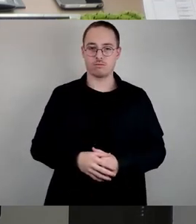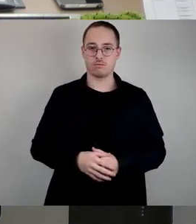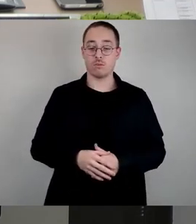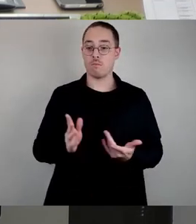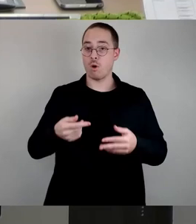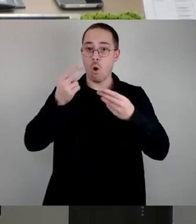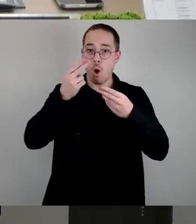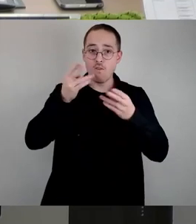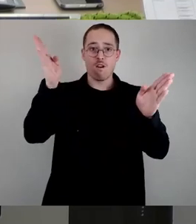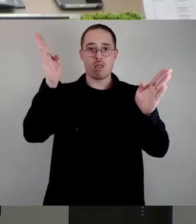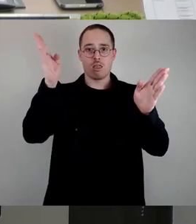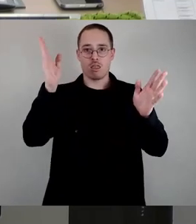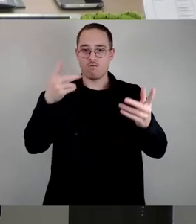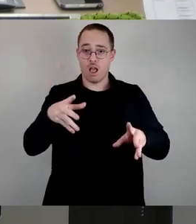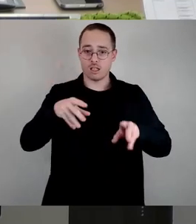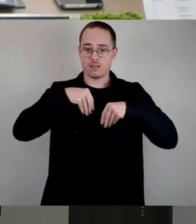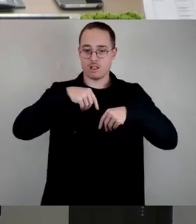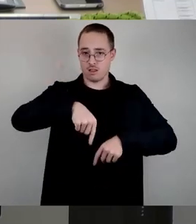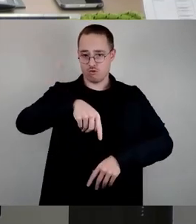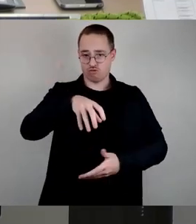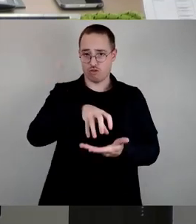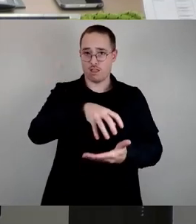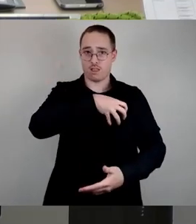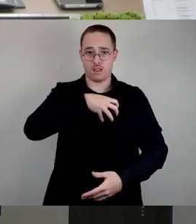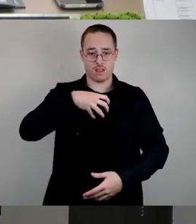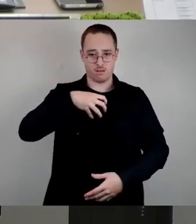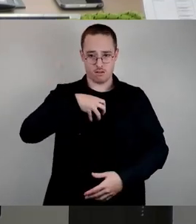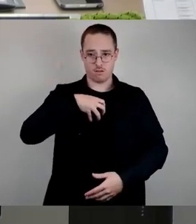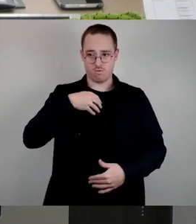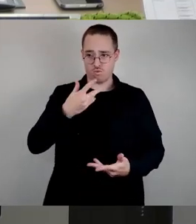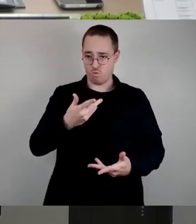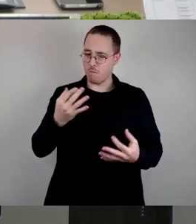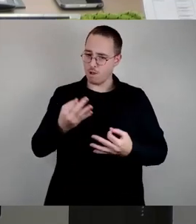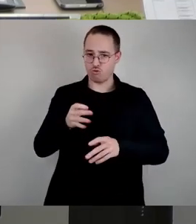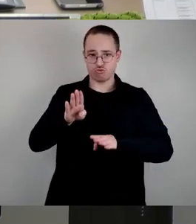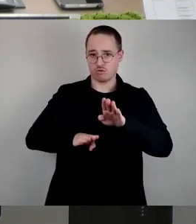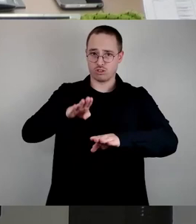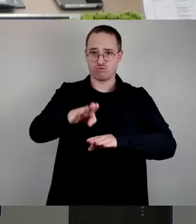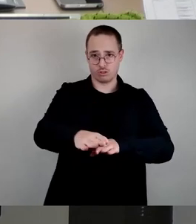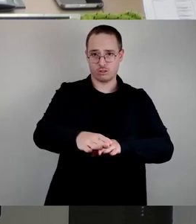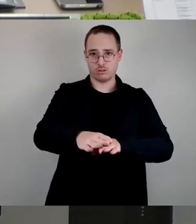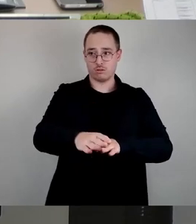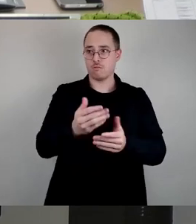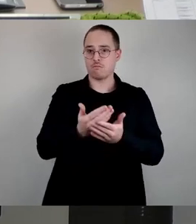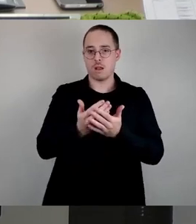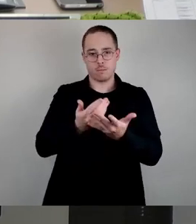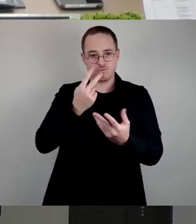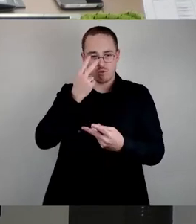in unserer Stadt, insbesondere im Inblick auf das jüdisches Leben.